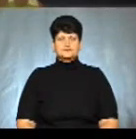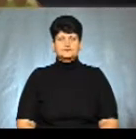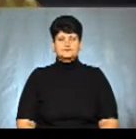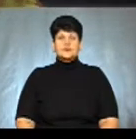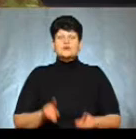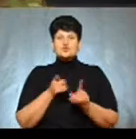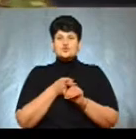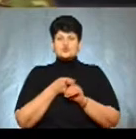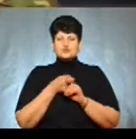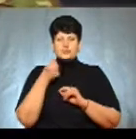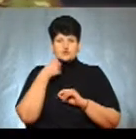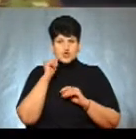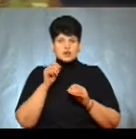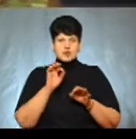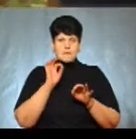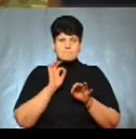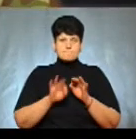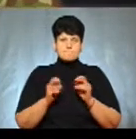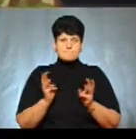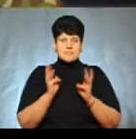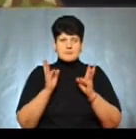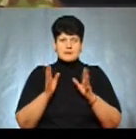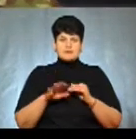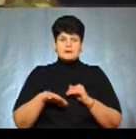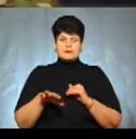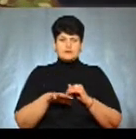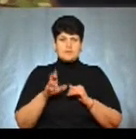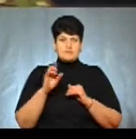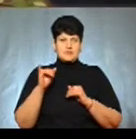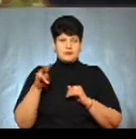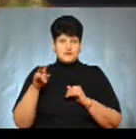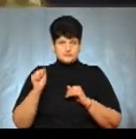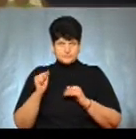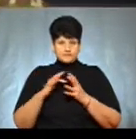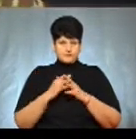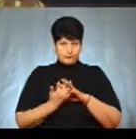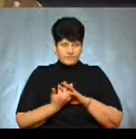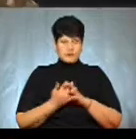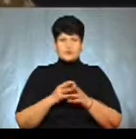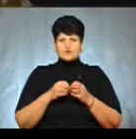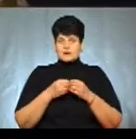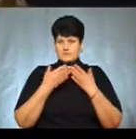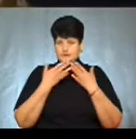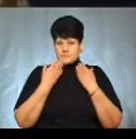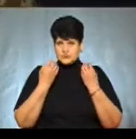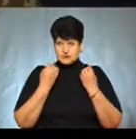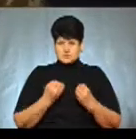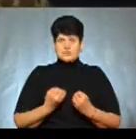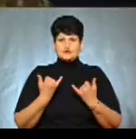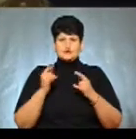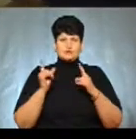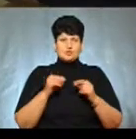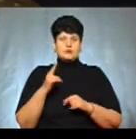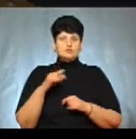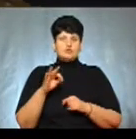Відносно, що стосується вчорашнього підпалу на території Білівської сільської ради, ми зараз ще не маємо результатів. Рейдова бригада сьогодні поїхала в